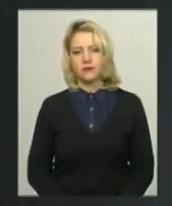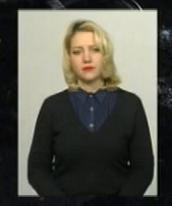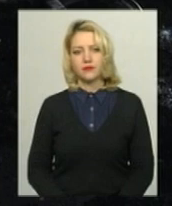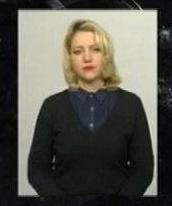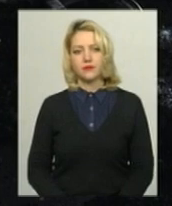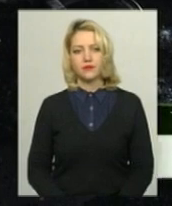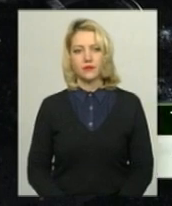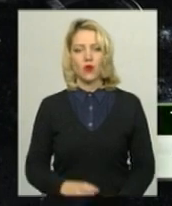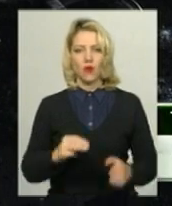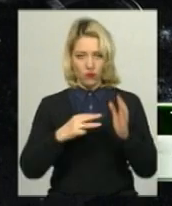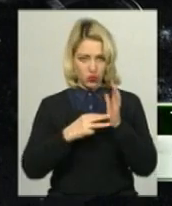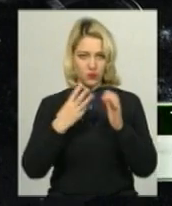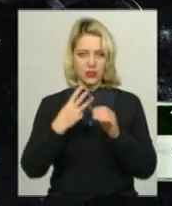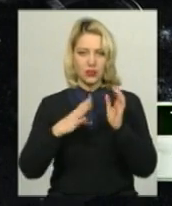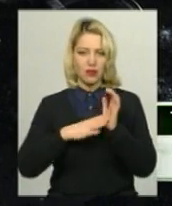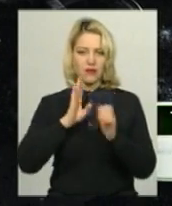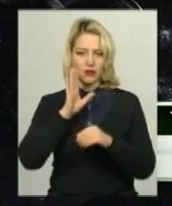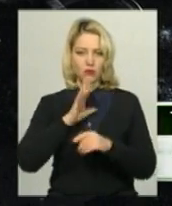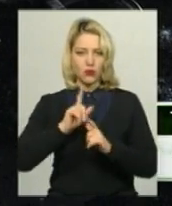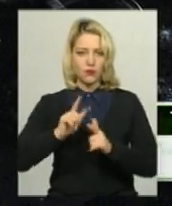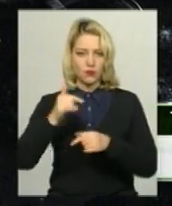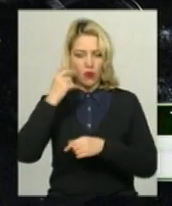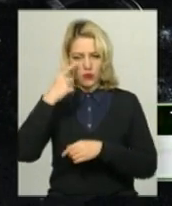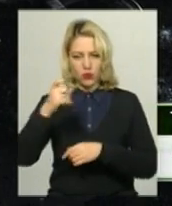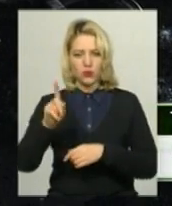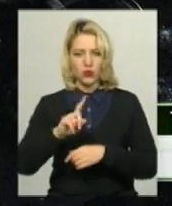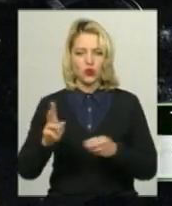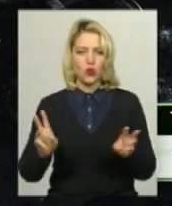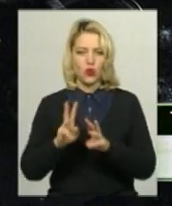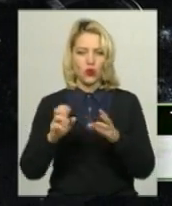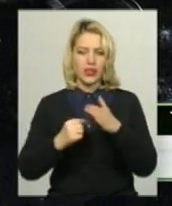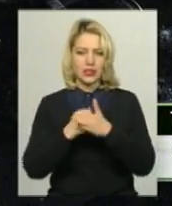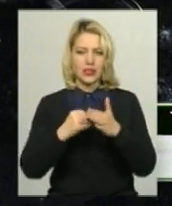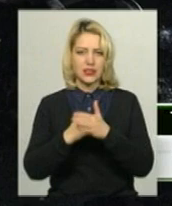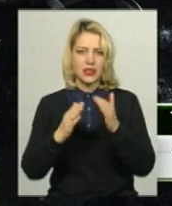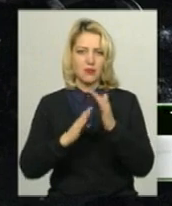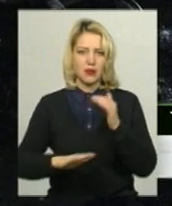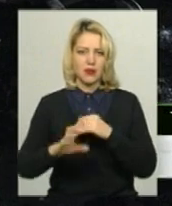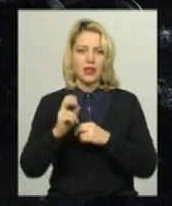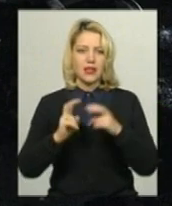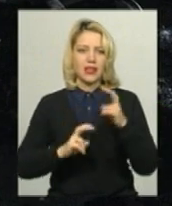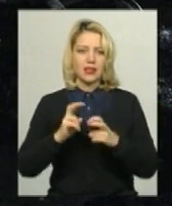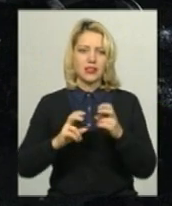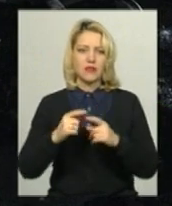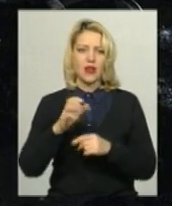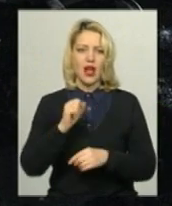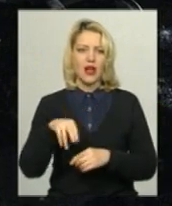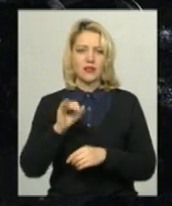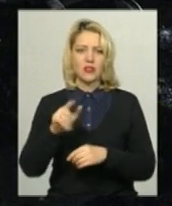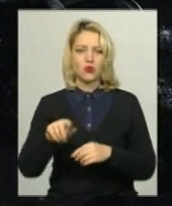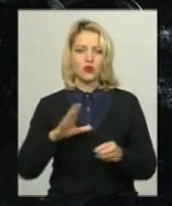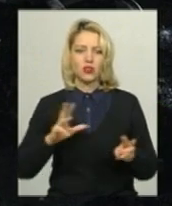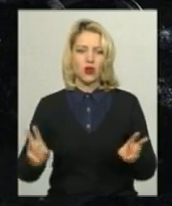О 8.39 ранку поступила повідомлена про те, що горять складські приміщення на території заводу «Адвіс». Тут горіли